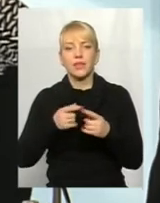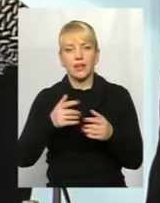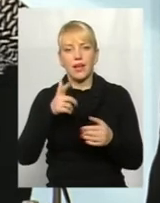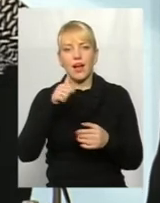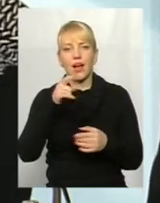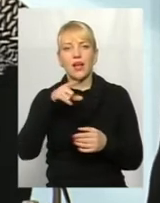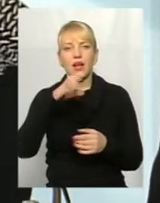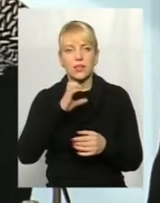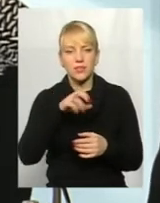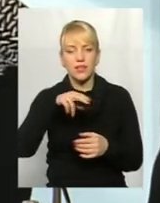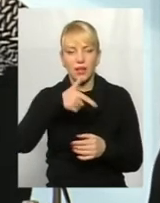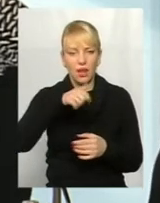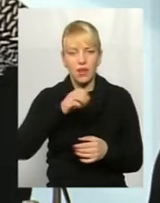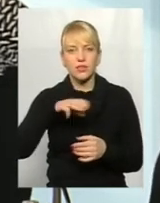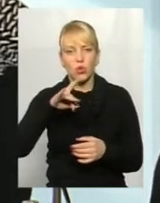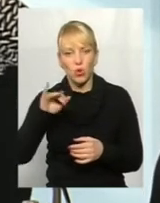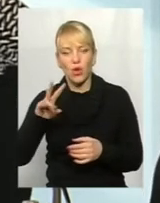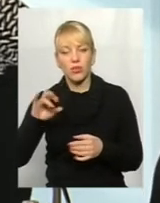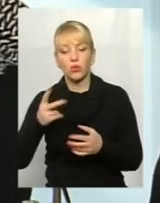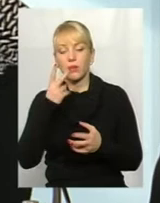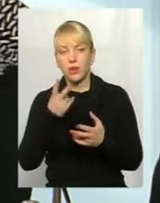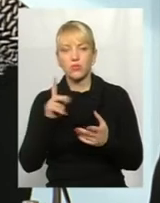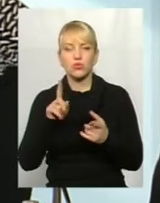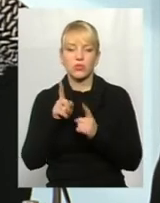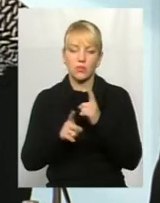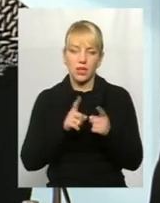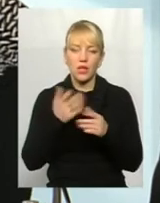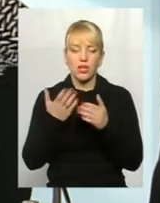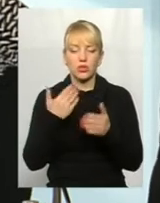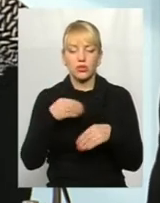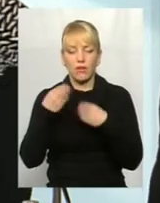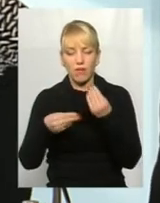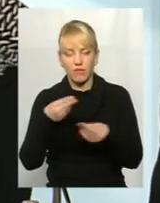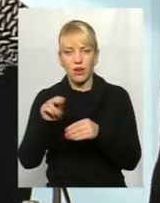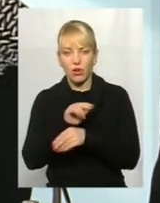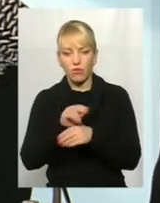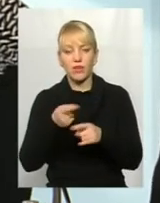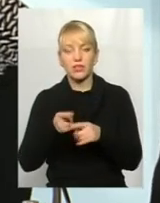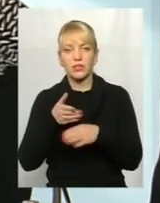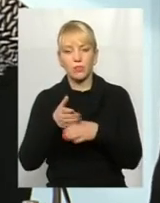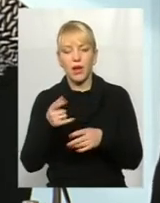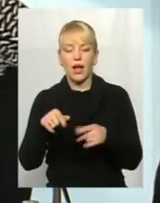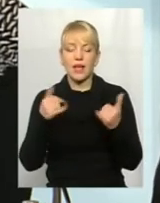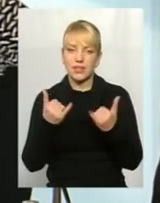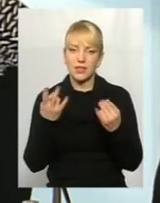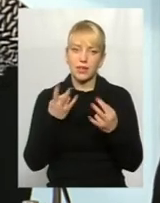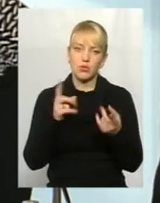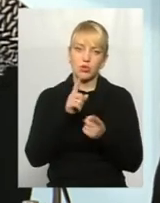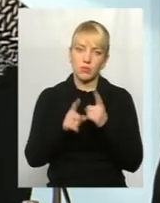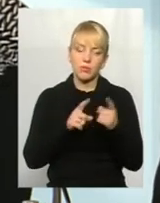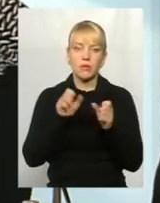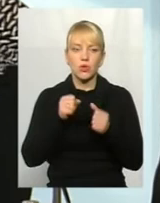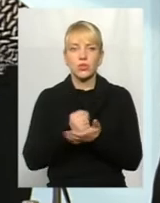призначав одне лікування, хворому це допомагало, зараз потрібно щось поміняти, він може